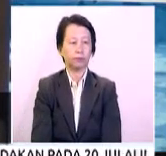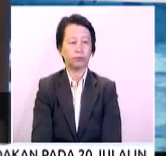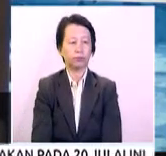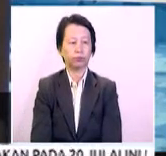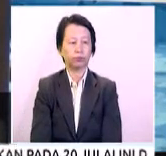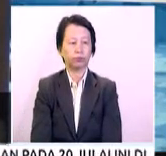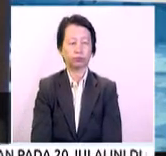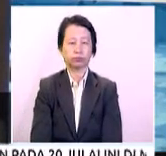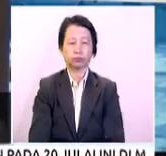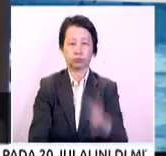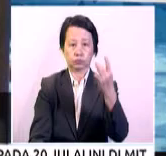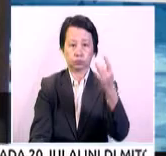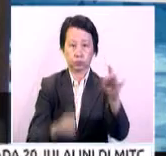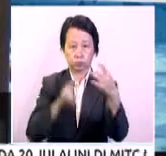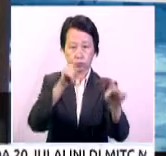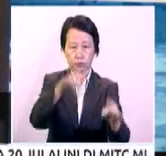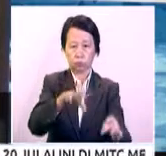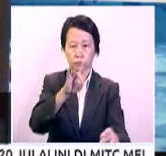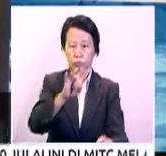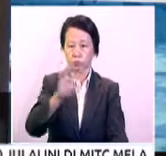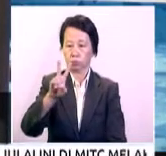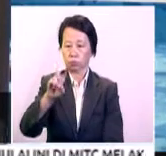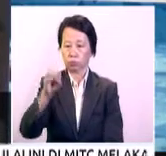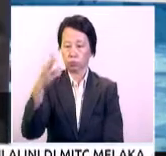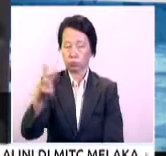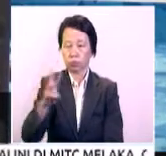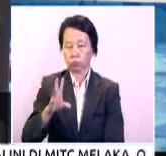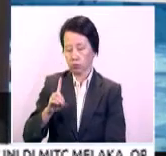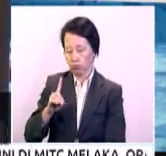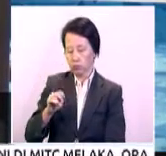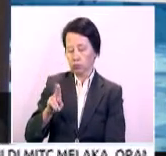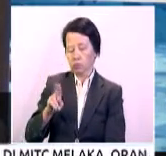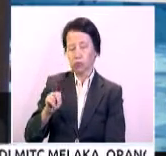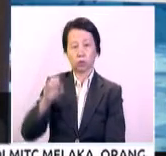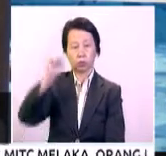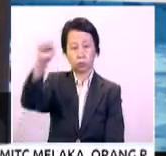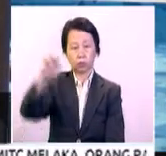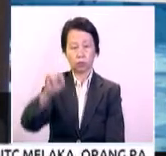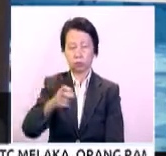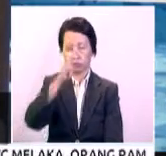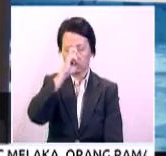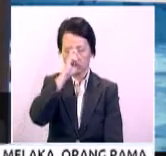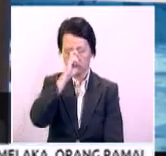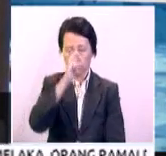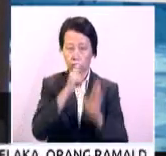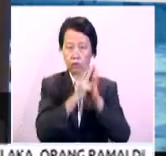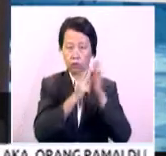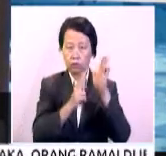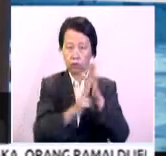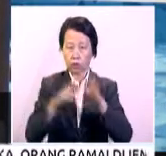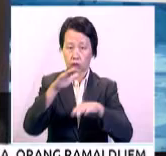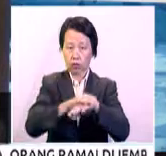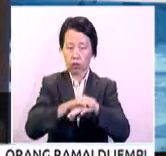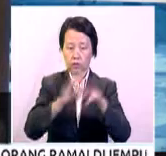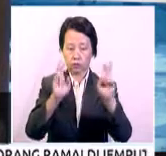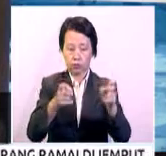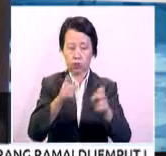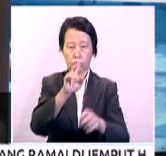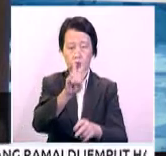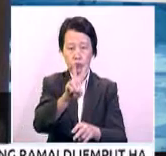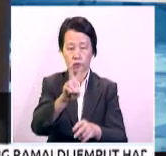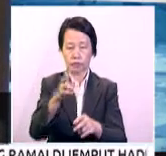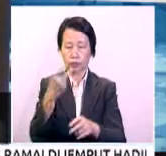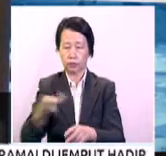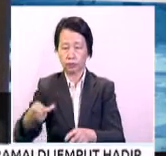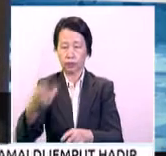Pada 18 Ogos 2016, Don Sabah telah membuat kuasa pindaan undang-undang ke atas fasal kurungan 2 perkara